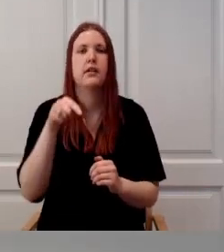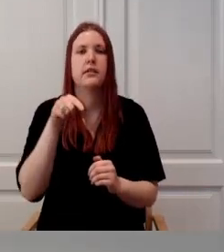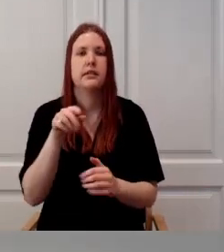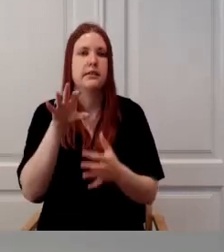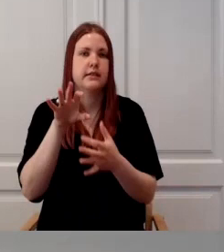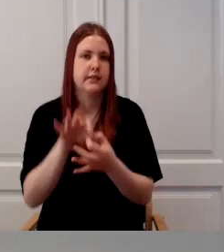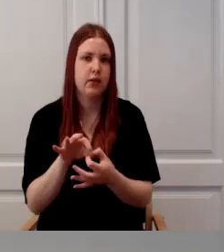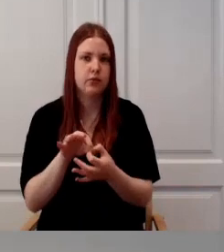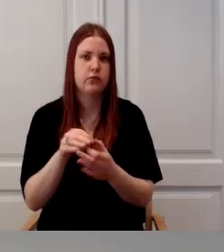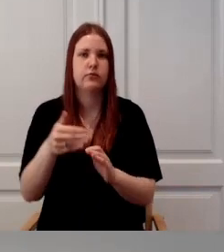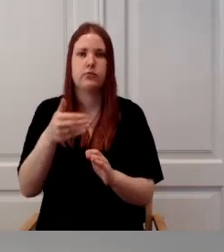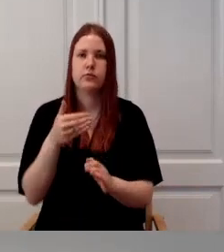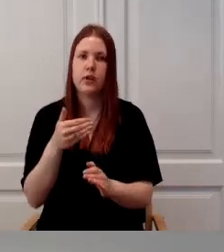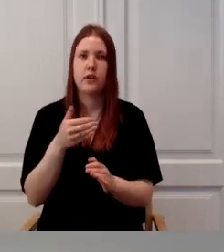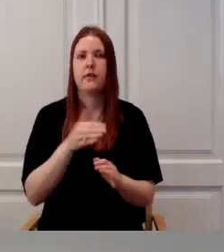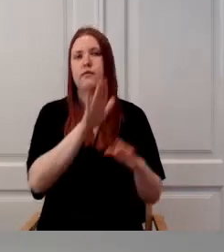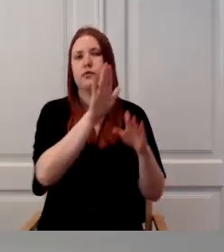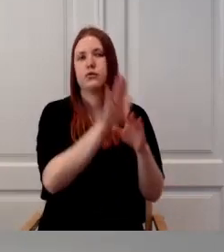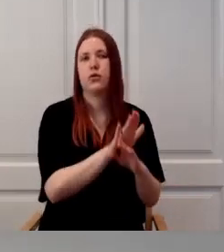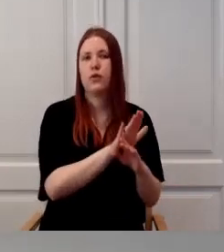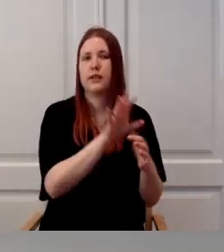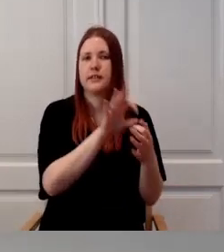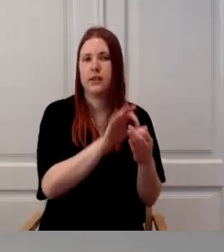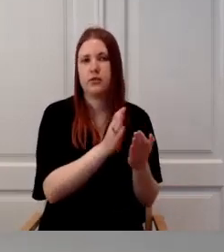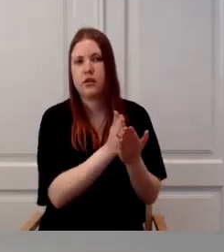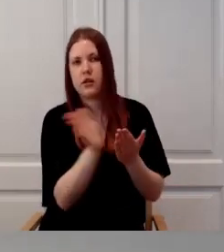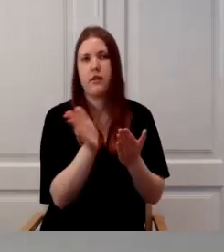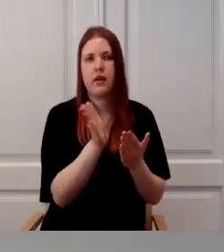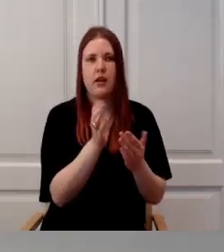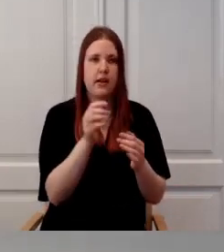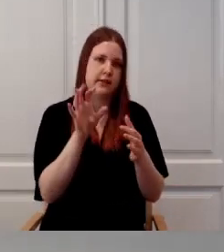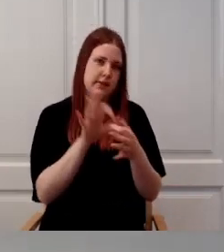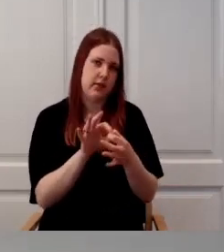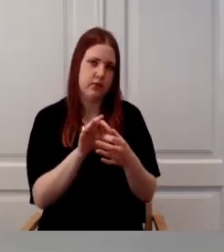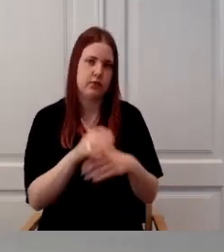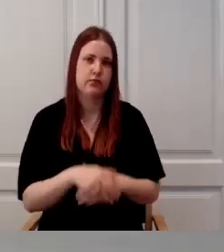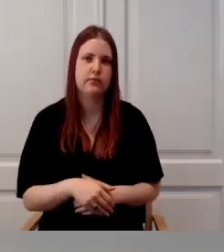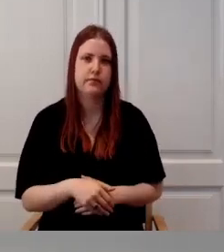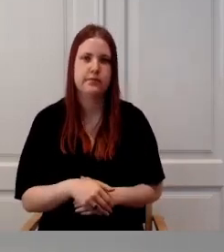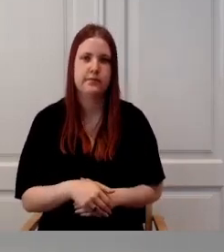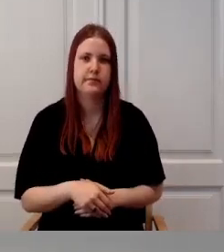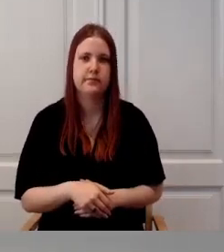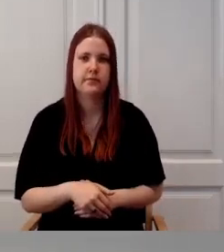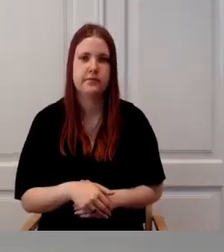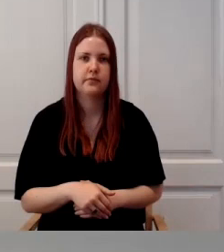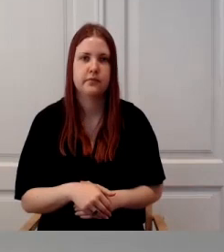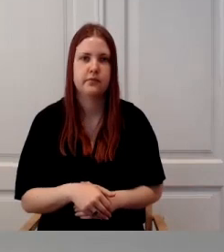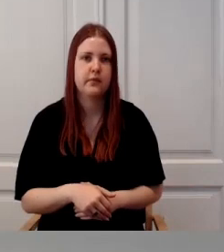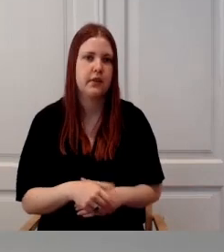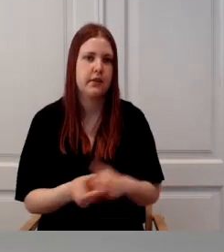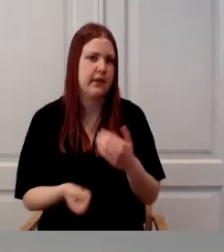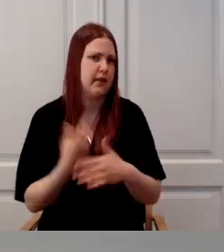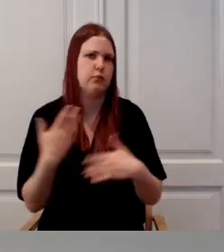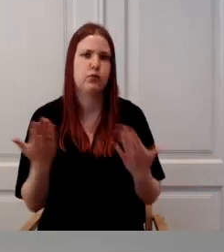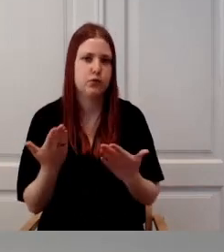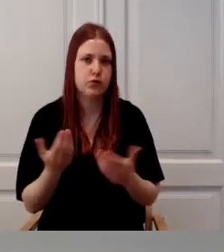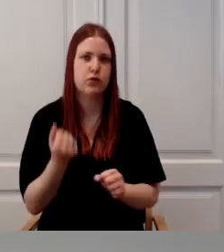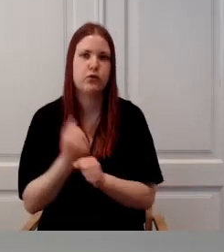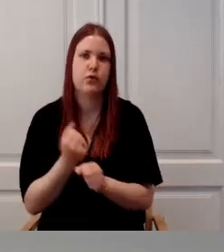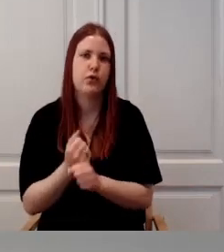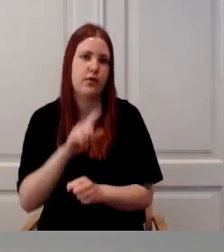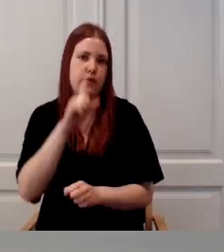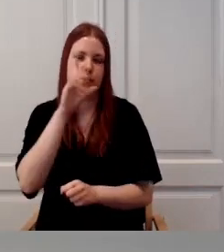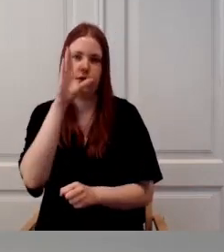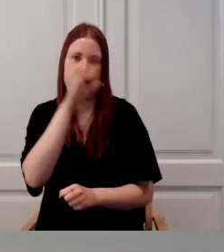funksiooni kõrvale kalleteks, et siis tulenevad siis tööjäriste hindamise määrusest, on siis kokkulepelne selline